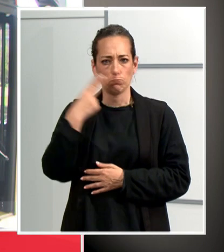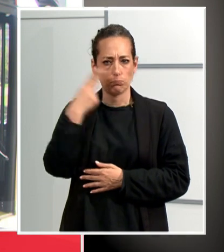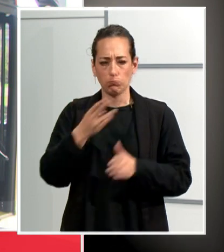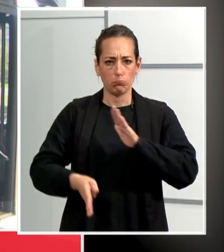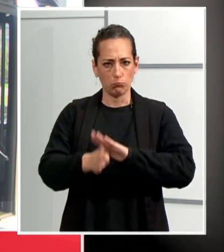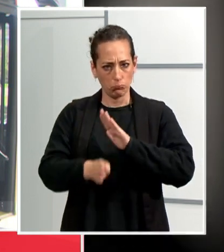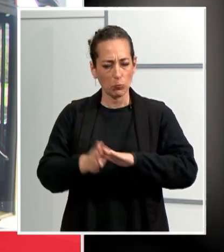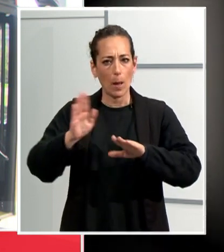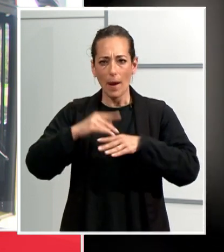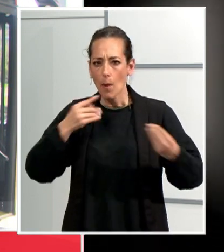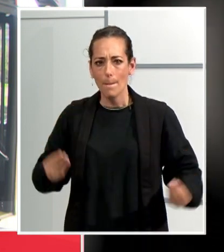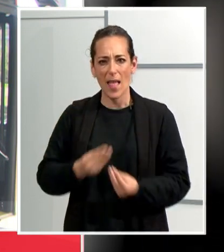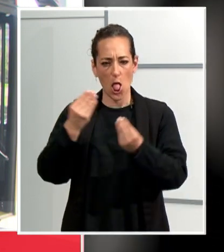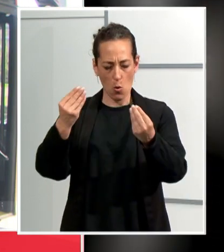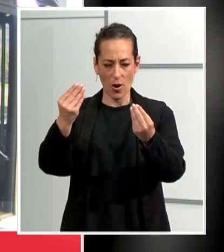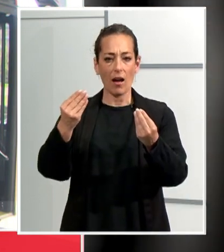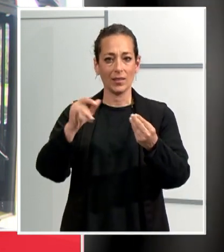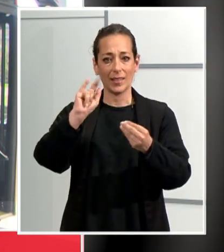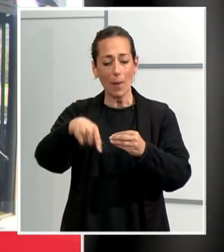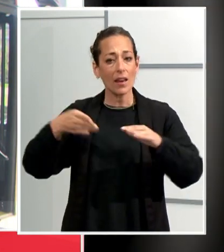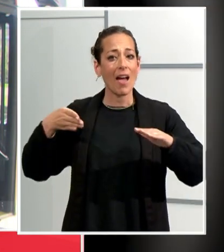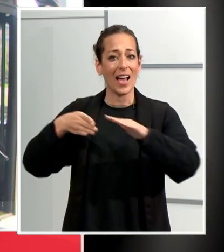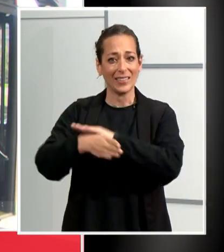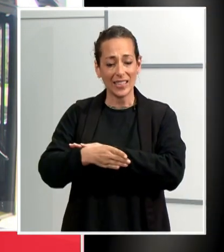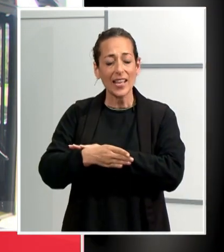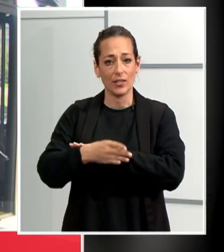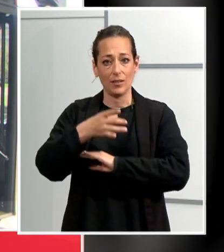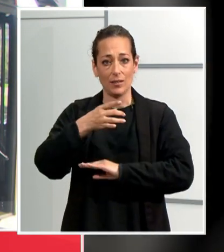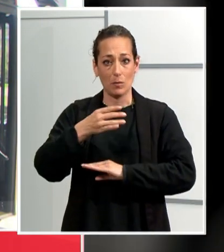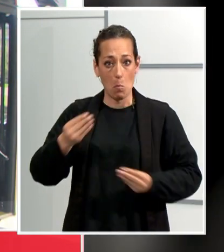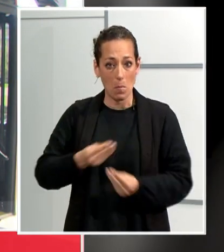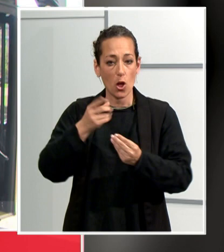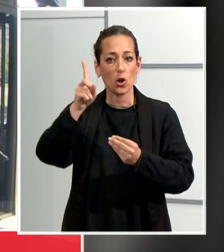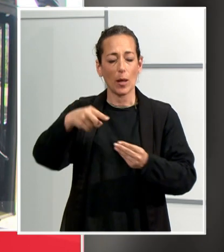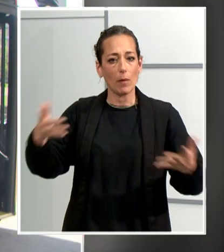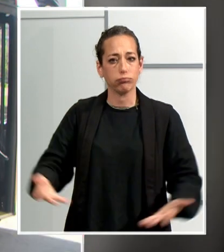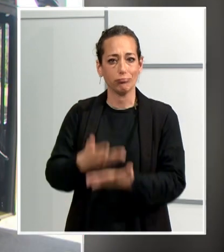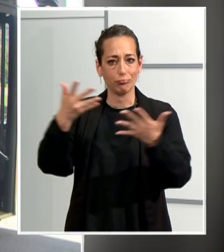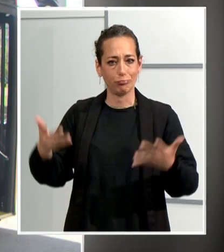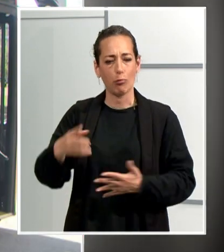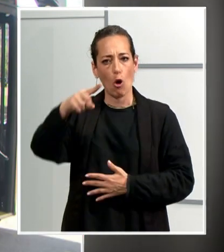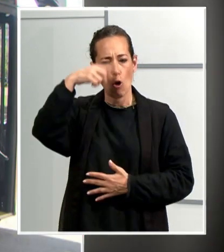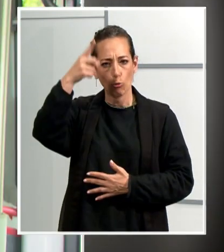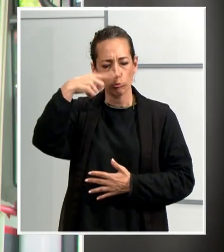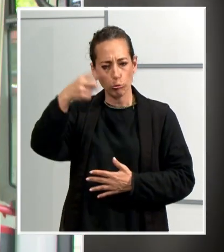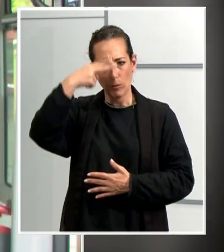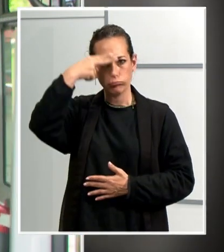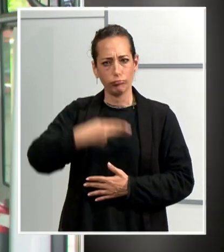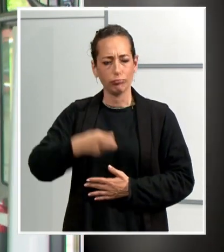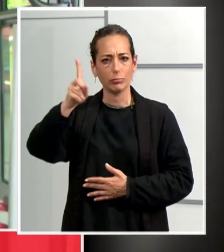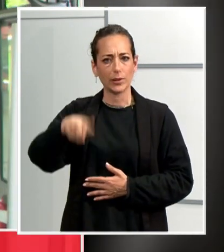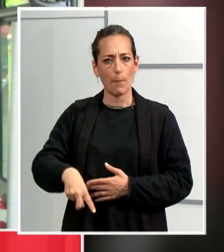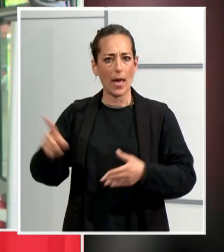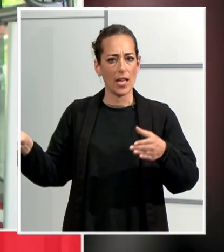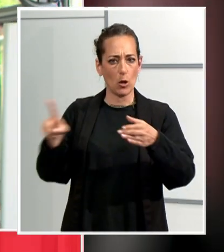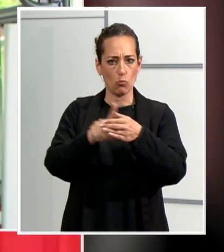públic a Terrassa facilitant l'accés al servei i també promovent una cultura de respecte i inclusió. És molt important